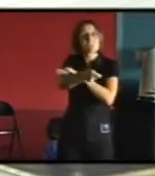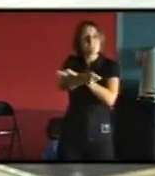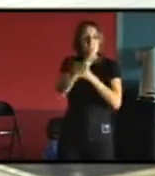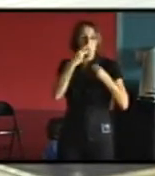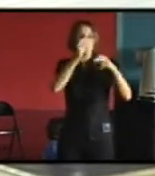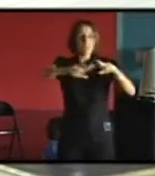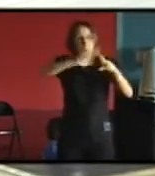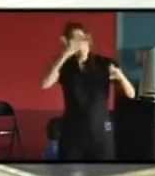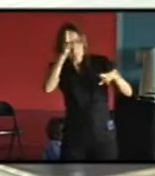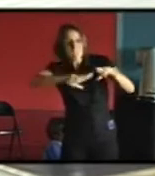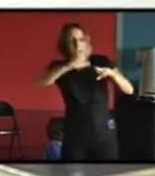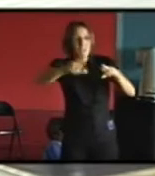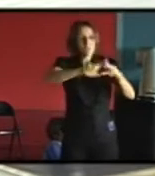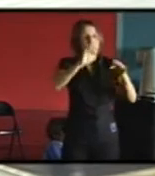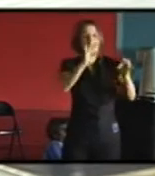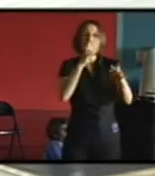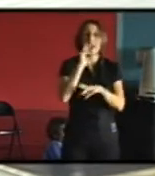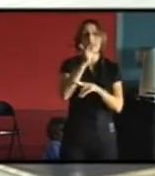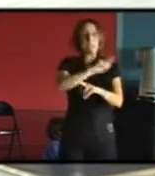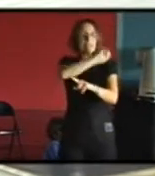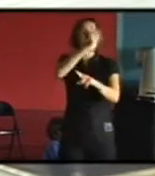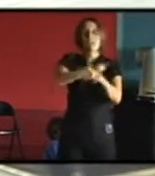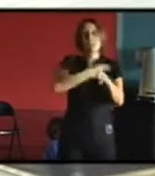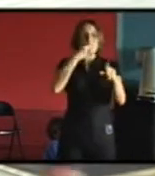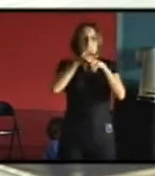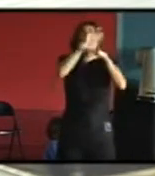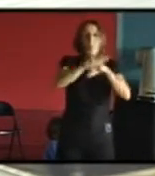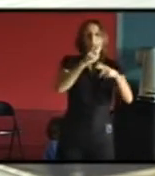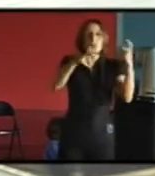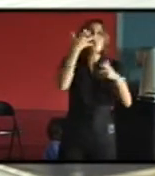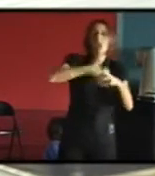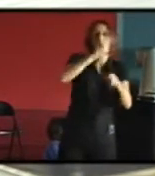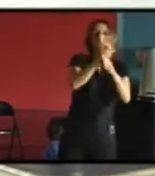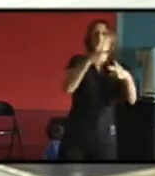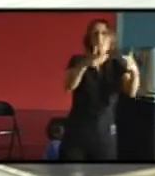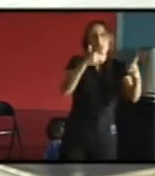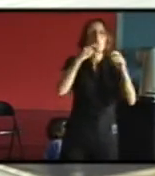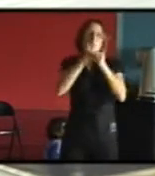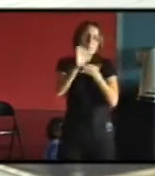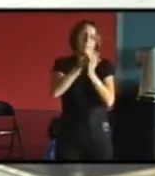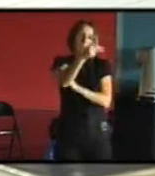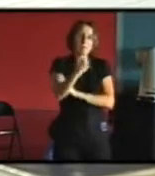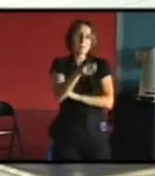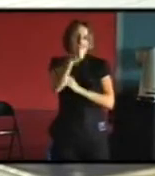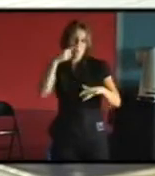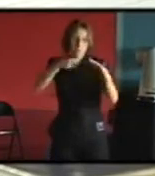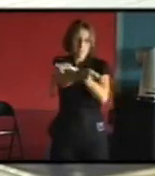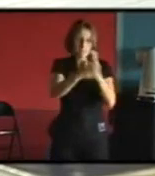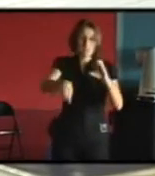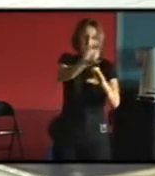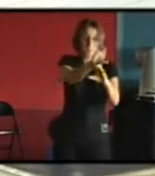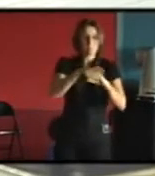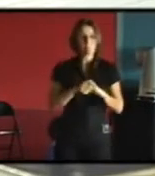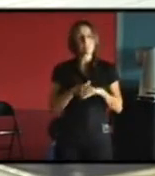améliorent les performances d'un logement ancien sous condition de ressources etc la communauté urbaine la avait